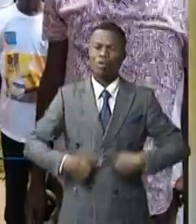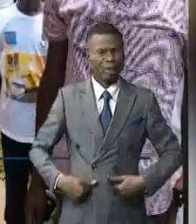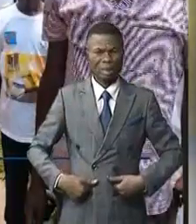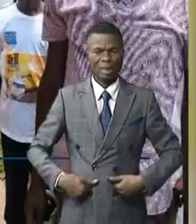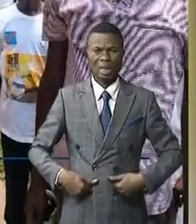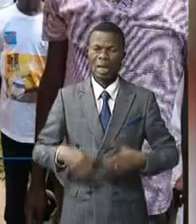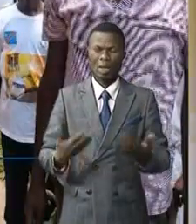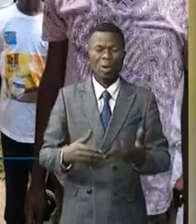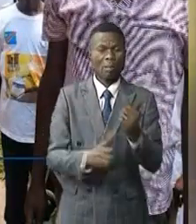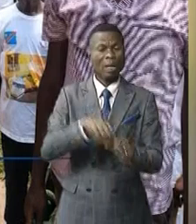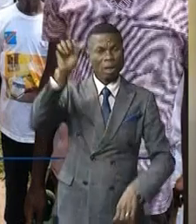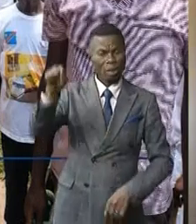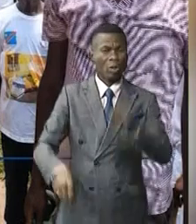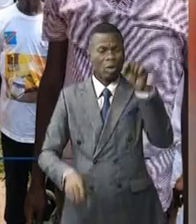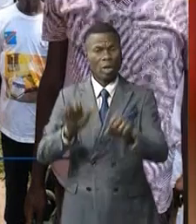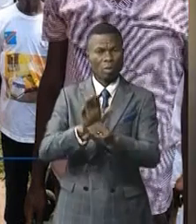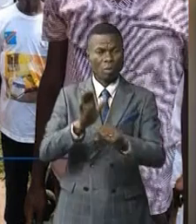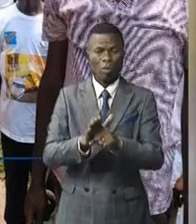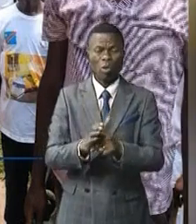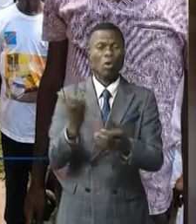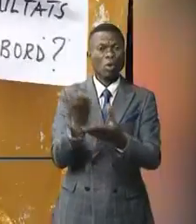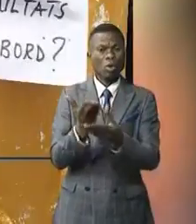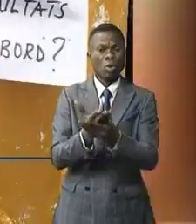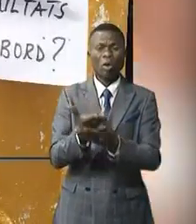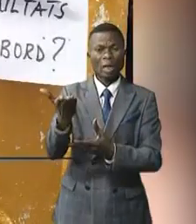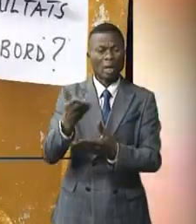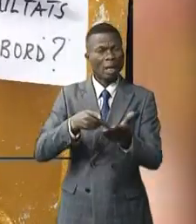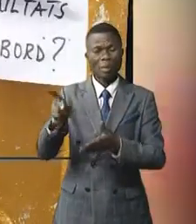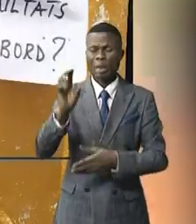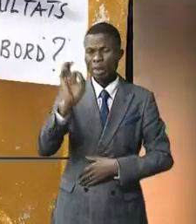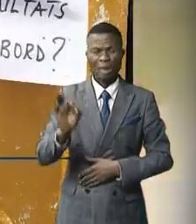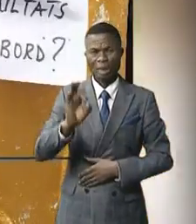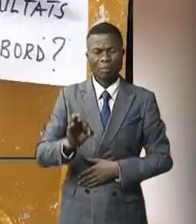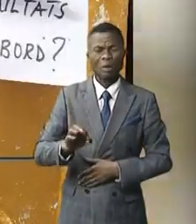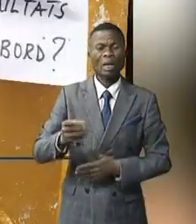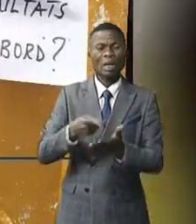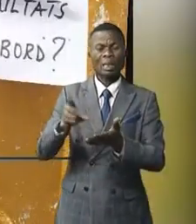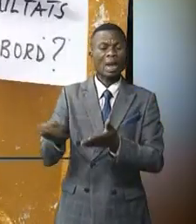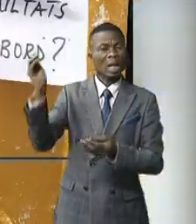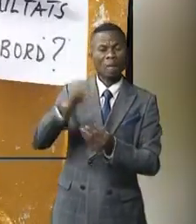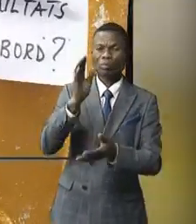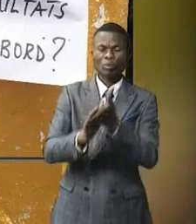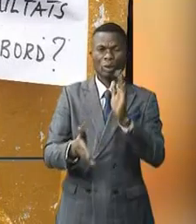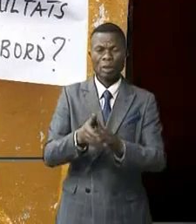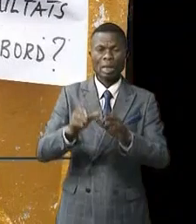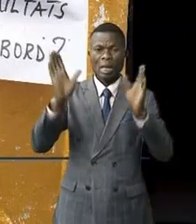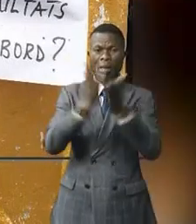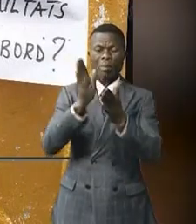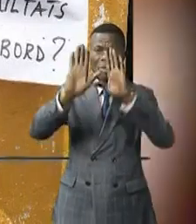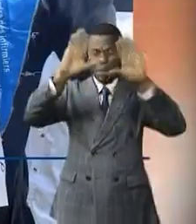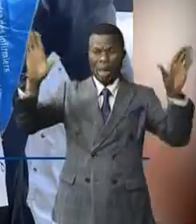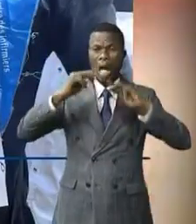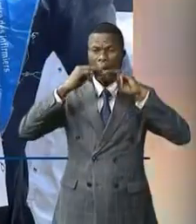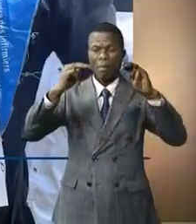Parmi les manifestants, nombreux sont immatriculés mais pas payés et ne bénéficient d'aucune prime. Sur les calicots, ils ont traduit des